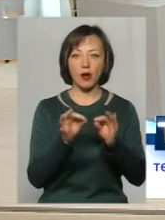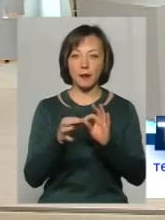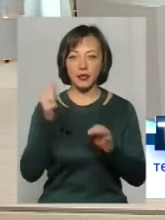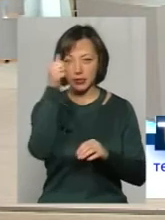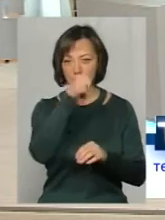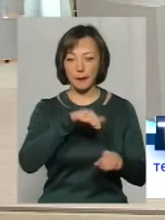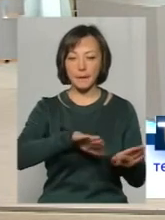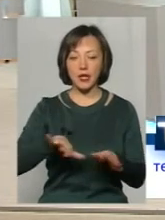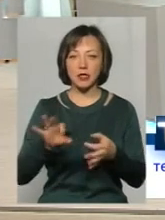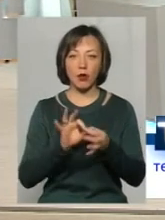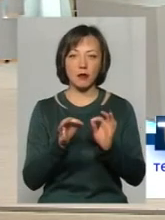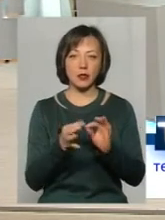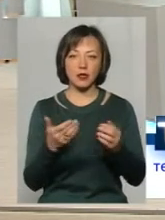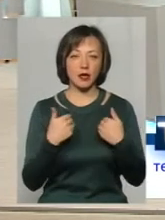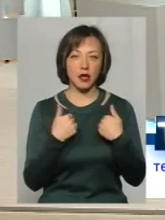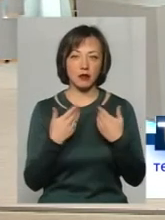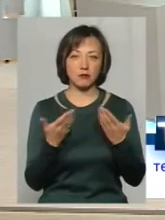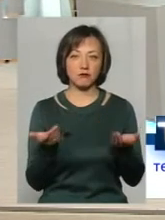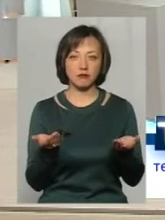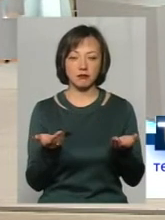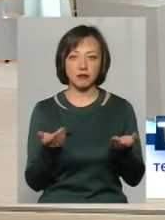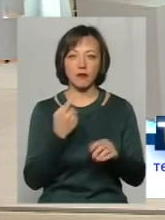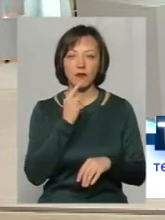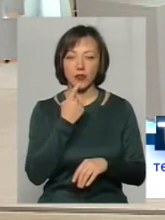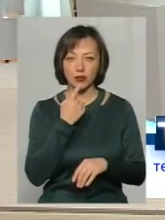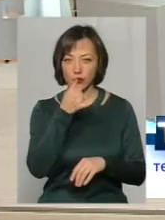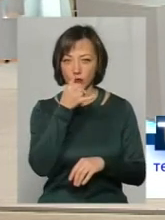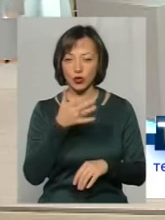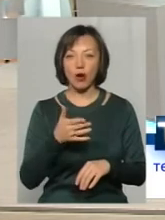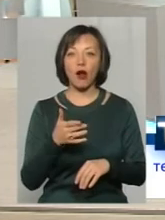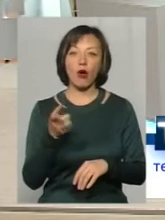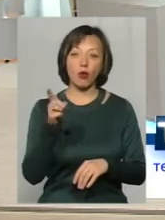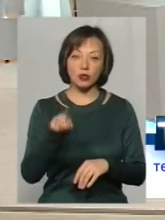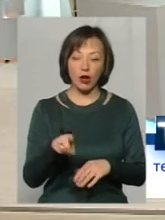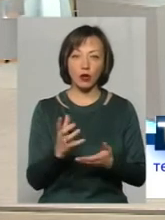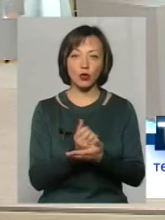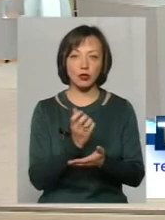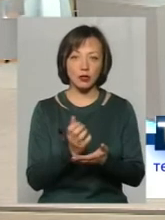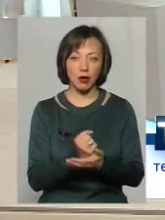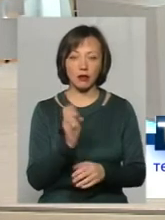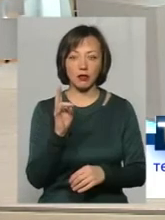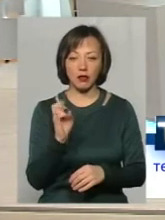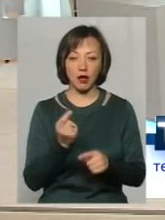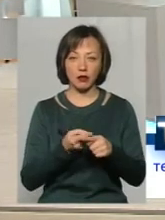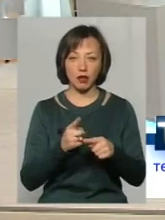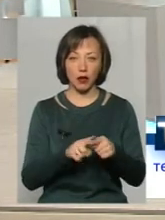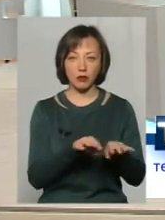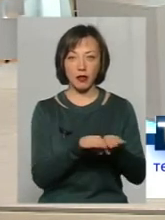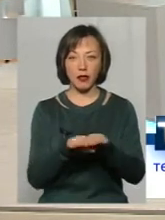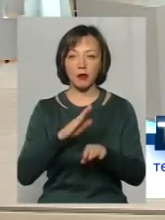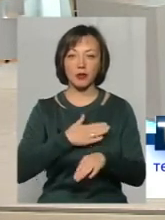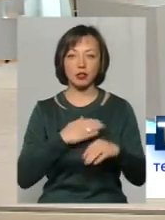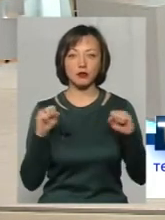після Олімпійський важко. Хоча досягнення на даному етапі наших